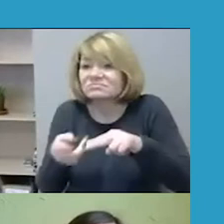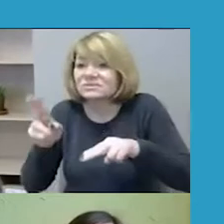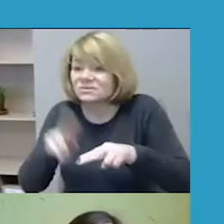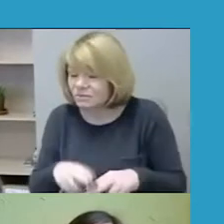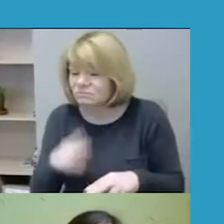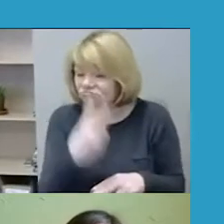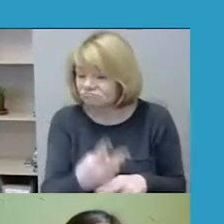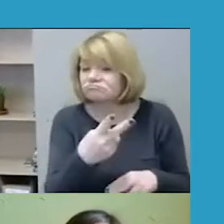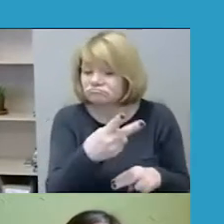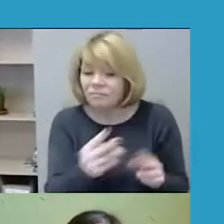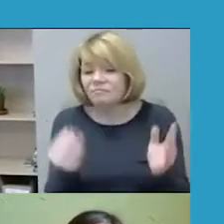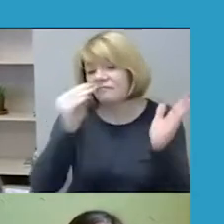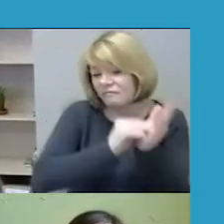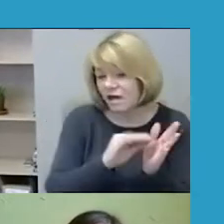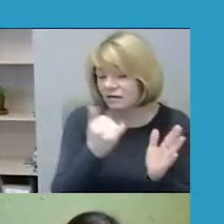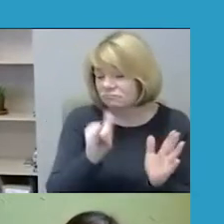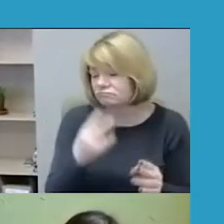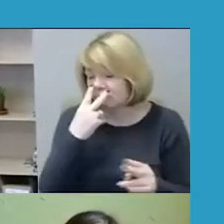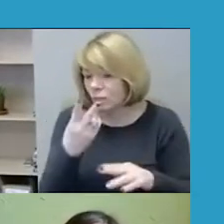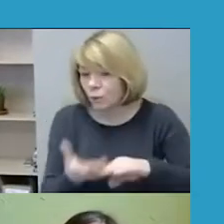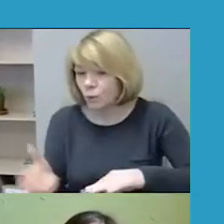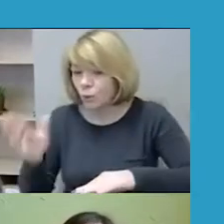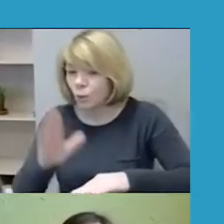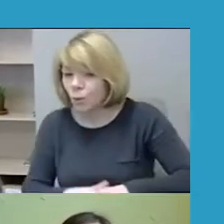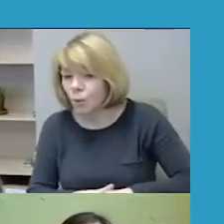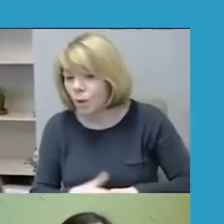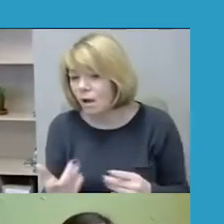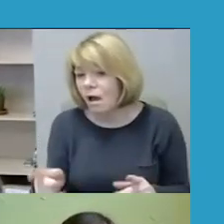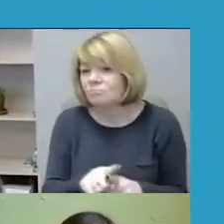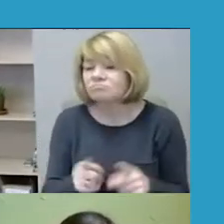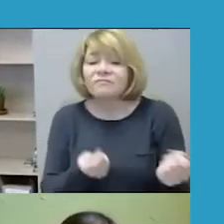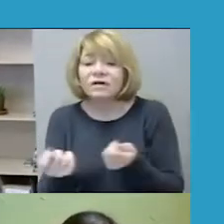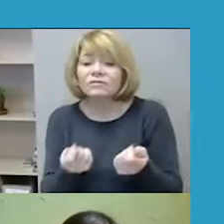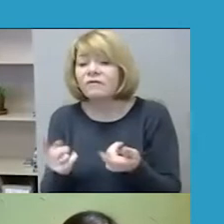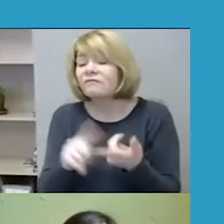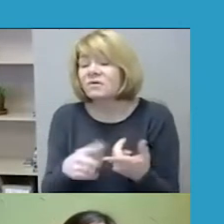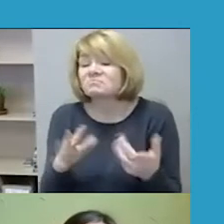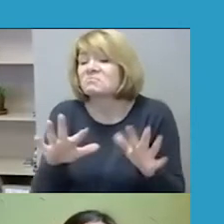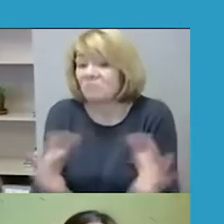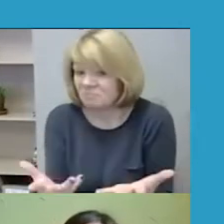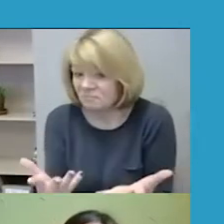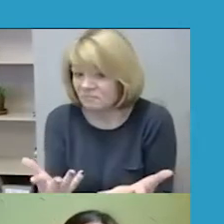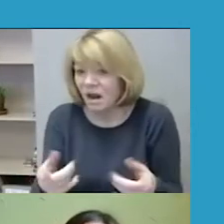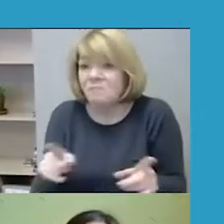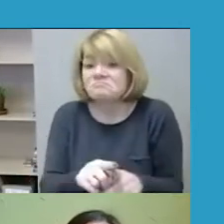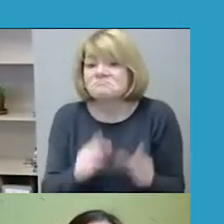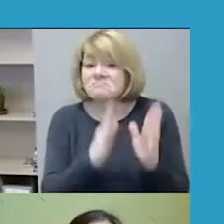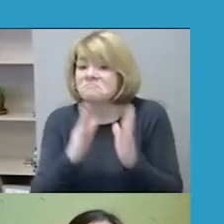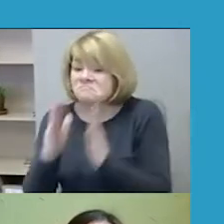sudėtinga vertinti tam tikrus kriterijus, kuriais vadovaujasi, arba atskirti tam tikrus principus.